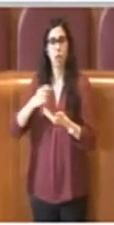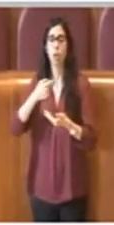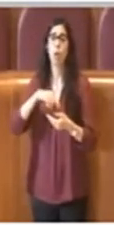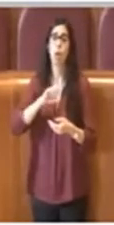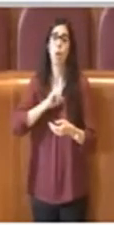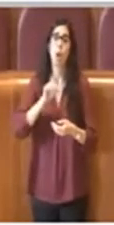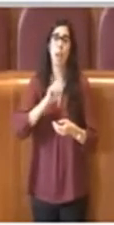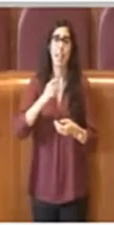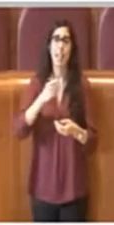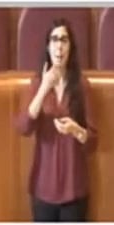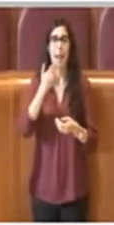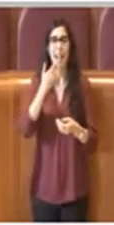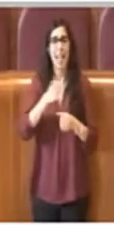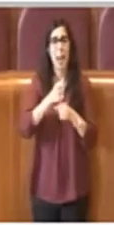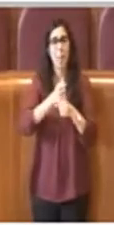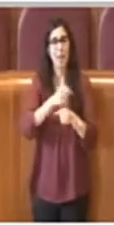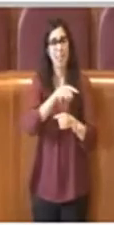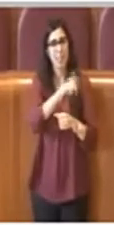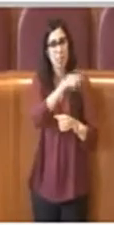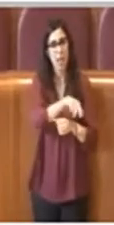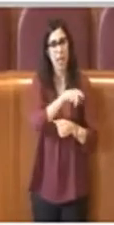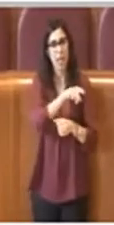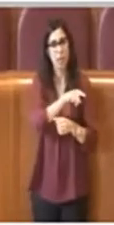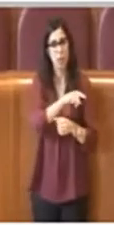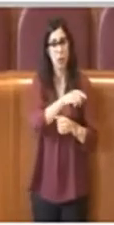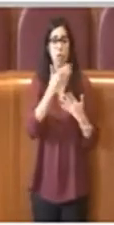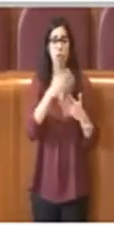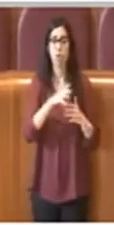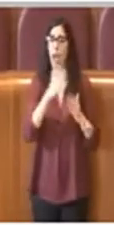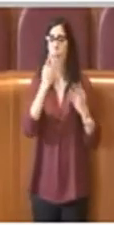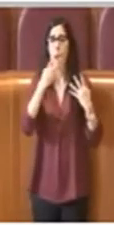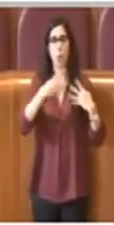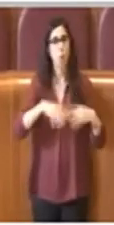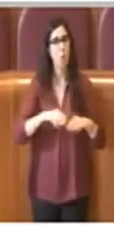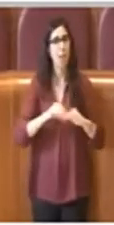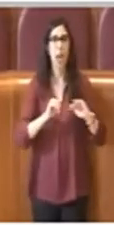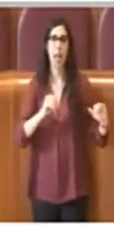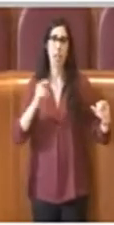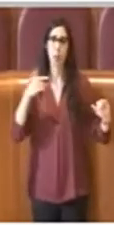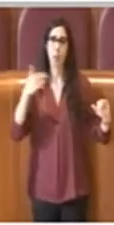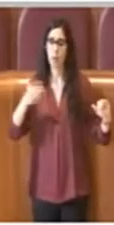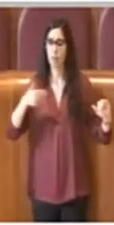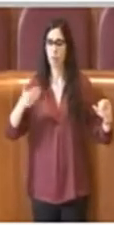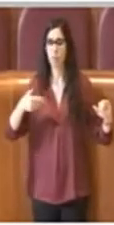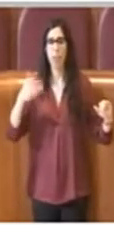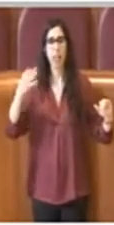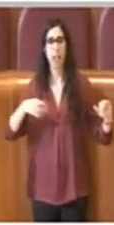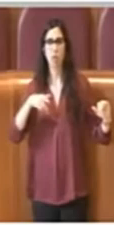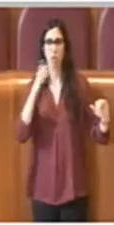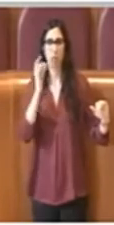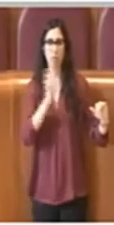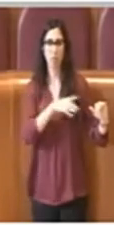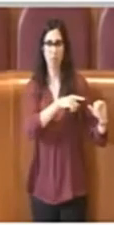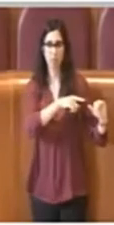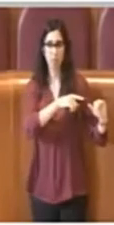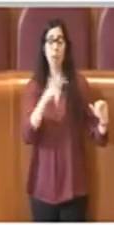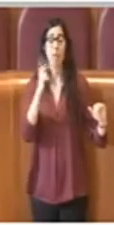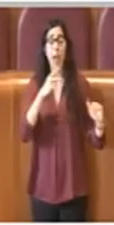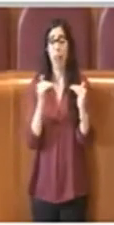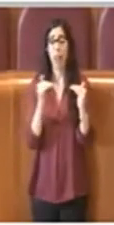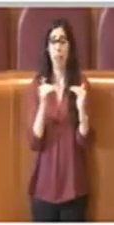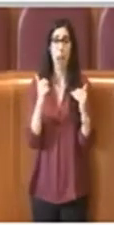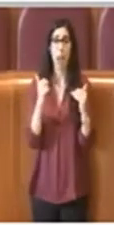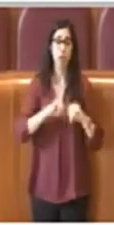mancanza di rappresentatività del singolo lo escluda automaticamente dai processi decisionali, anche se a livello cittadino è giusto che la